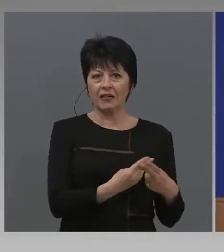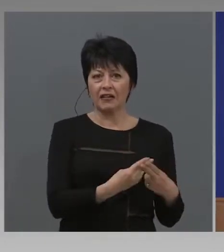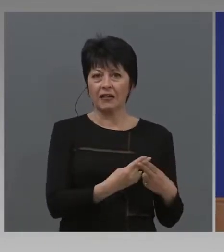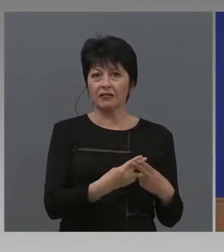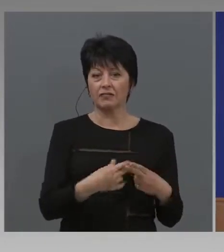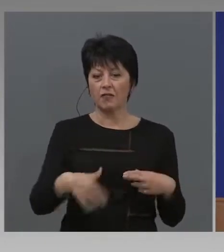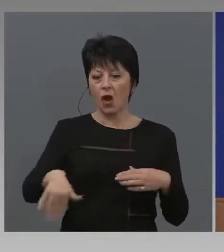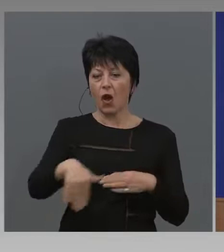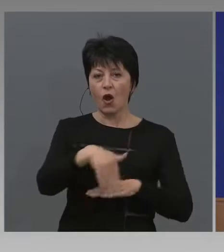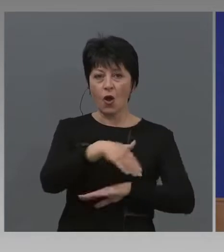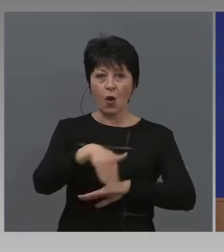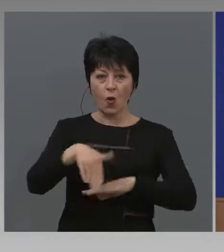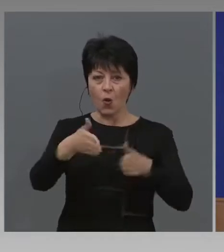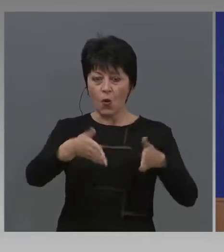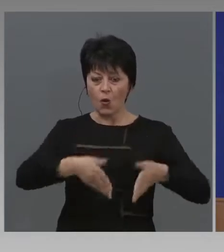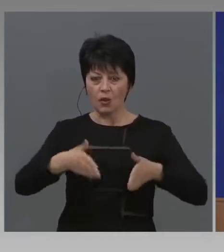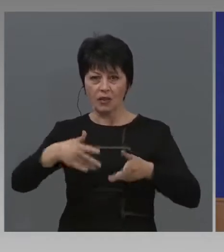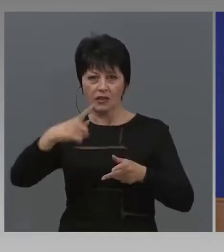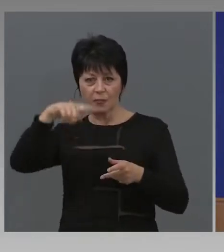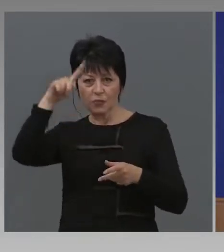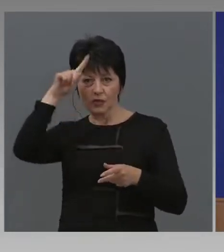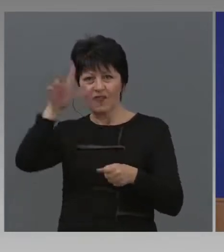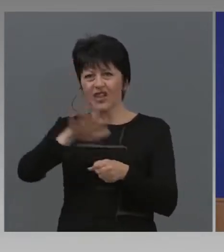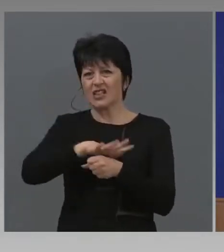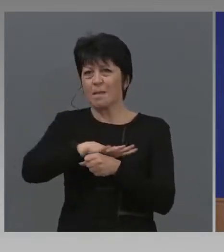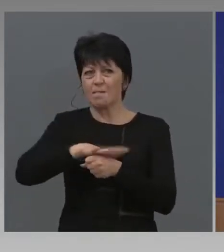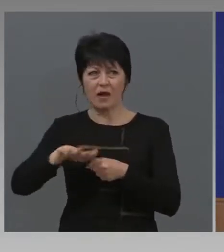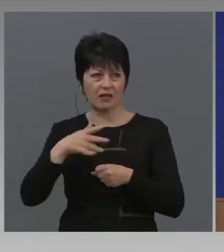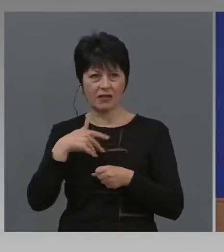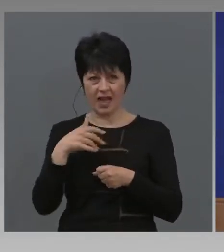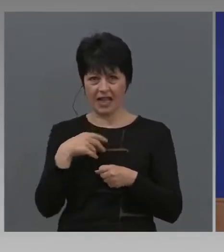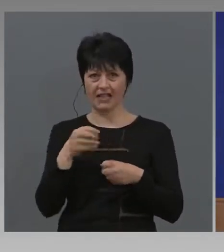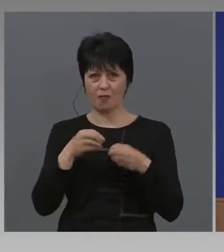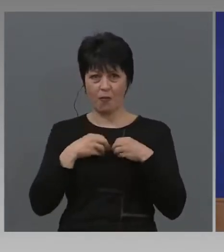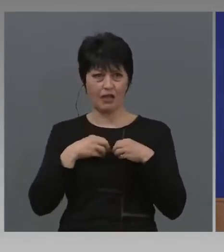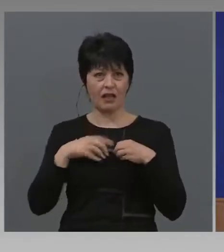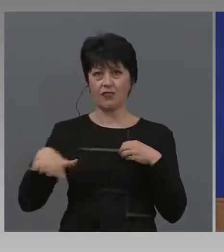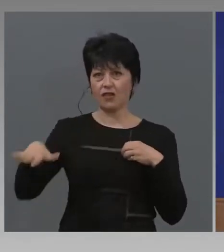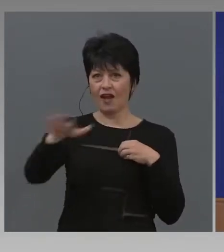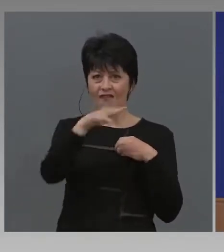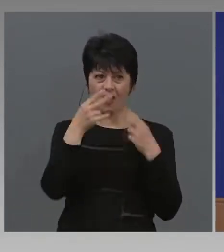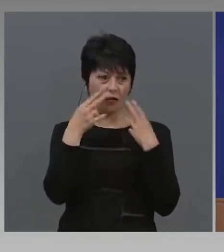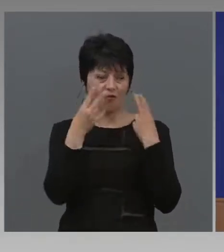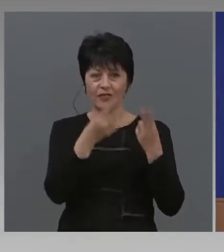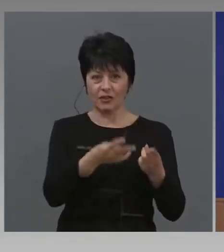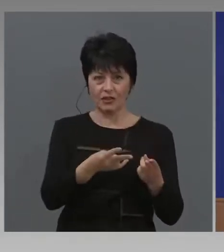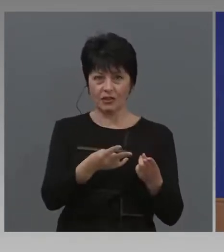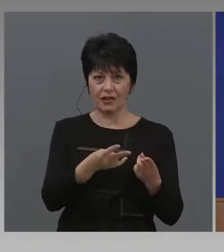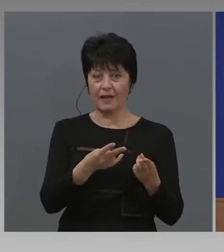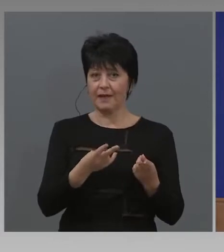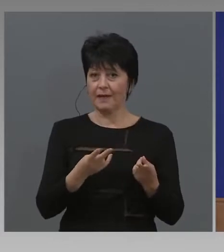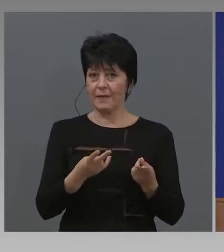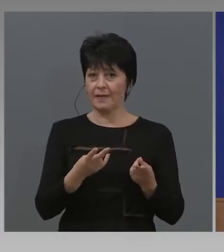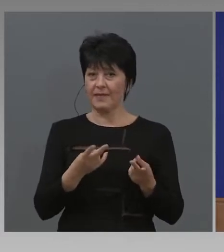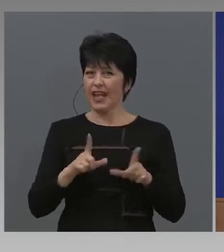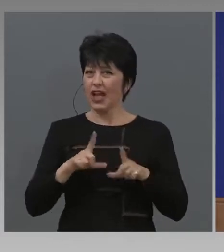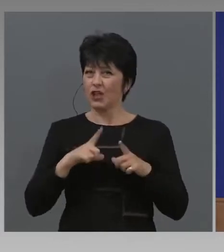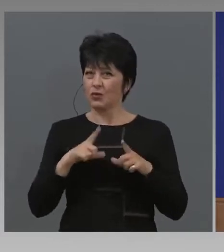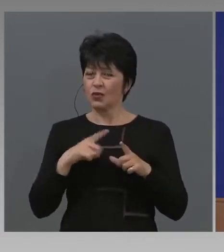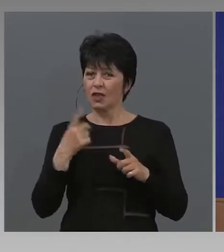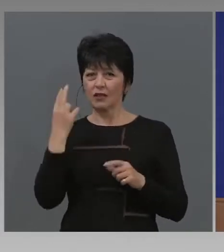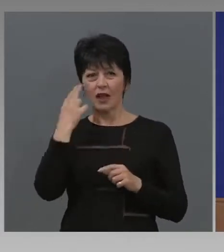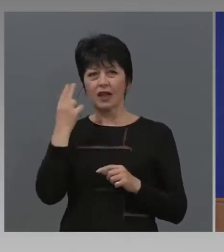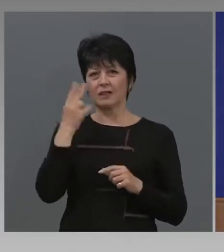и аз съм убеден, че вие го виждате. Ние не сме забранили, както в Гърция, защото сутринита разбрах, че колегите от